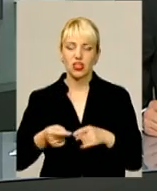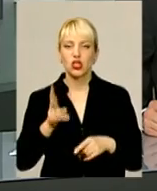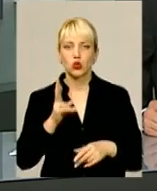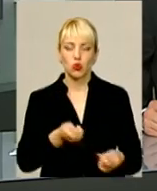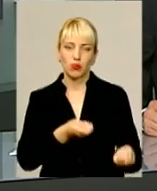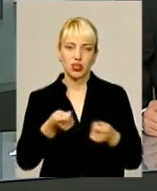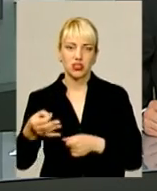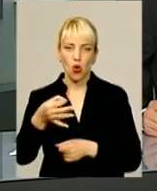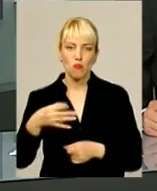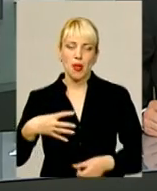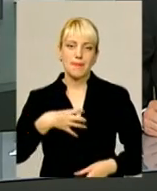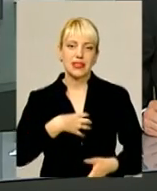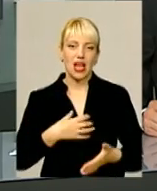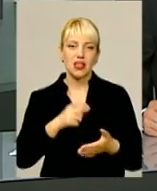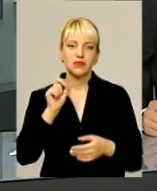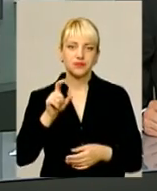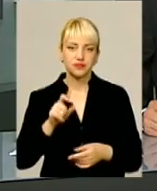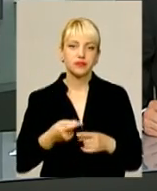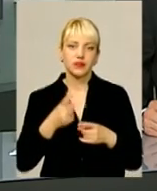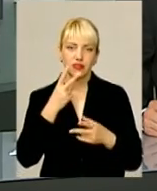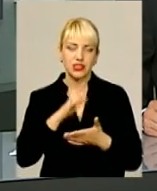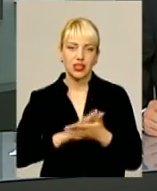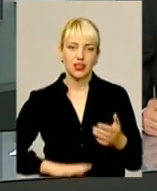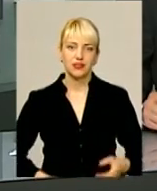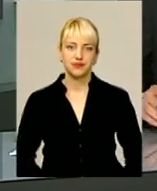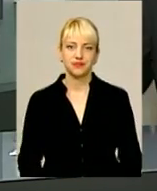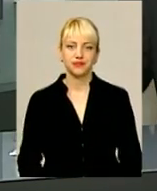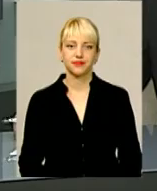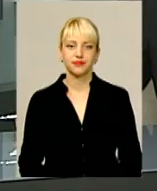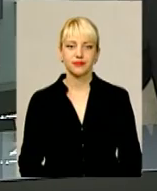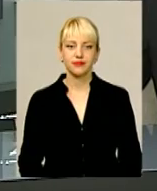приніс області медаль найвищого гатунку – наш наступний сюжет.